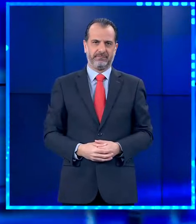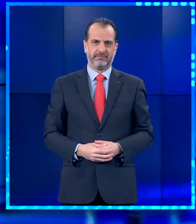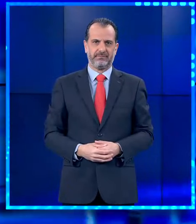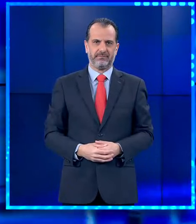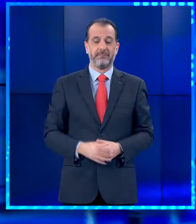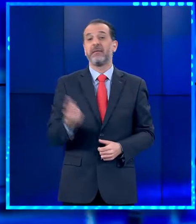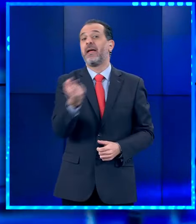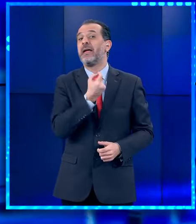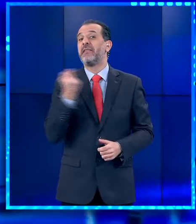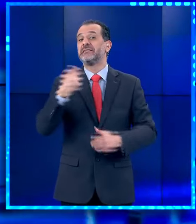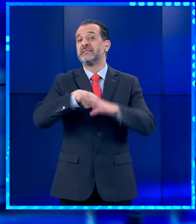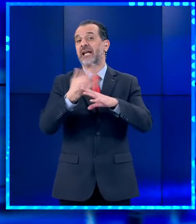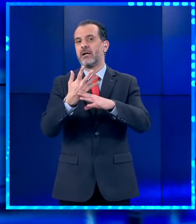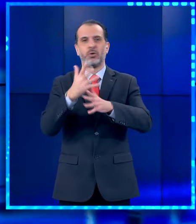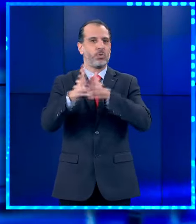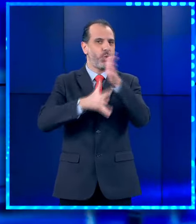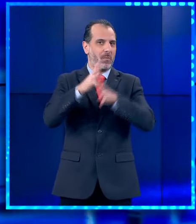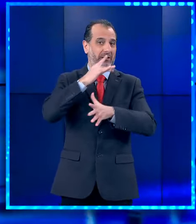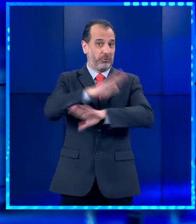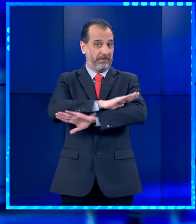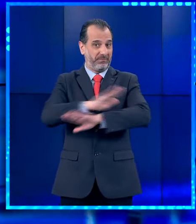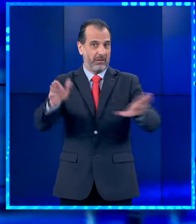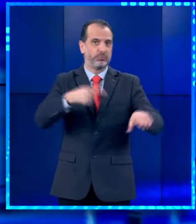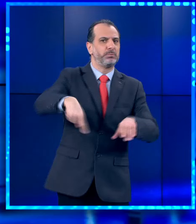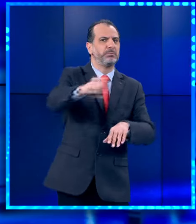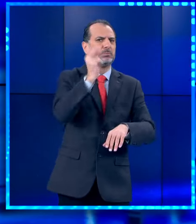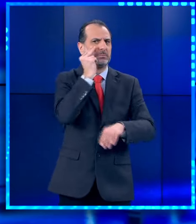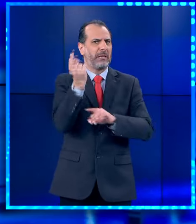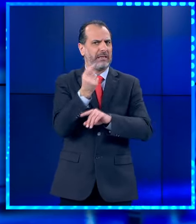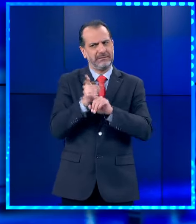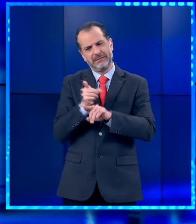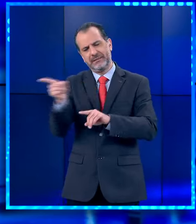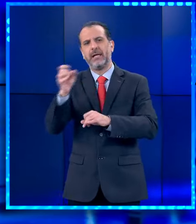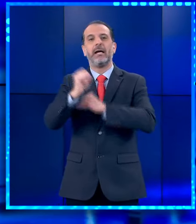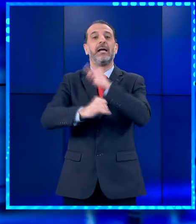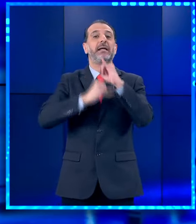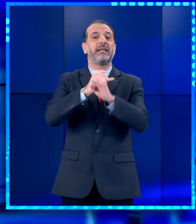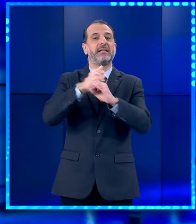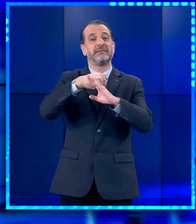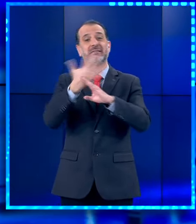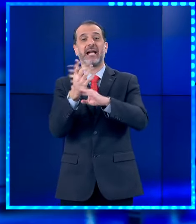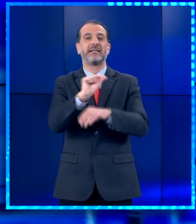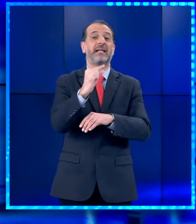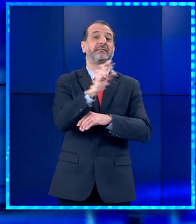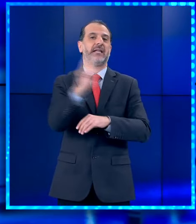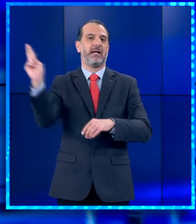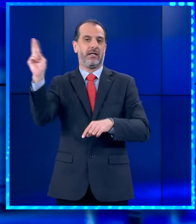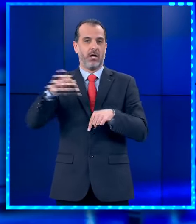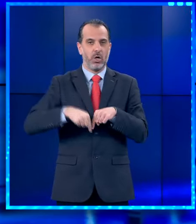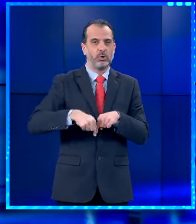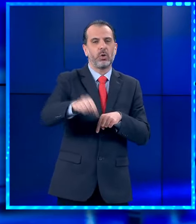Εδώ κυρίες και κύριοι ολοκληρώθηκε το απογευματινό δελτίο ειδήσιων του ΣΤΑΡ. Για συνεχή ενημέρωση επισκεφτείτε το star.gr.